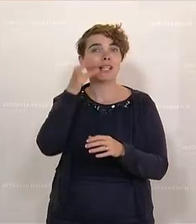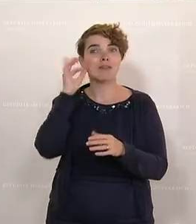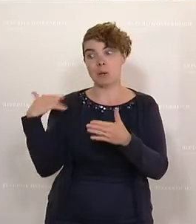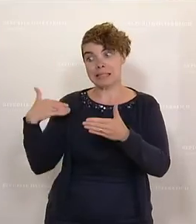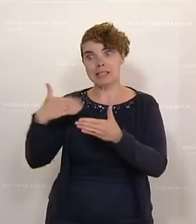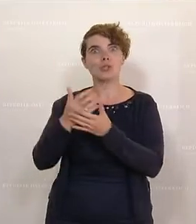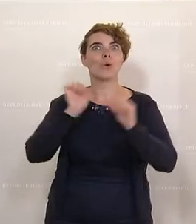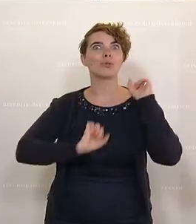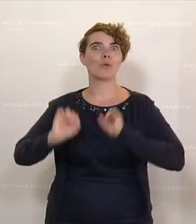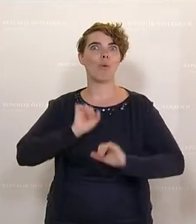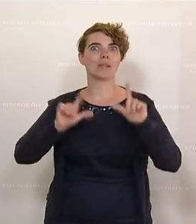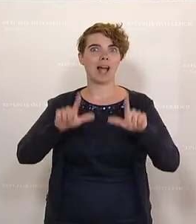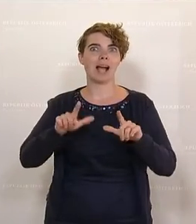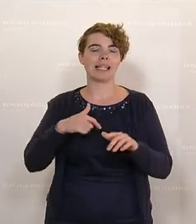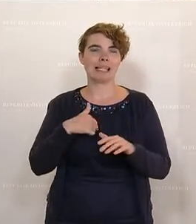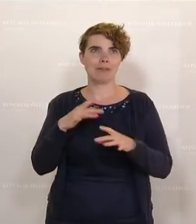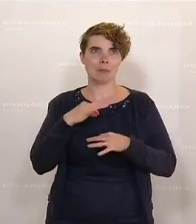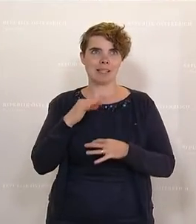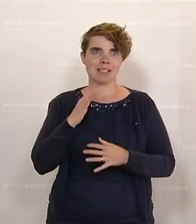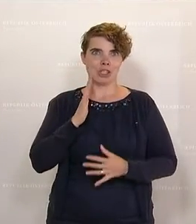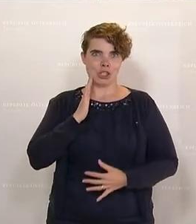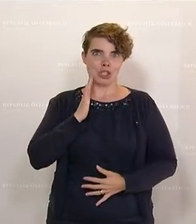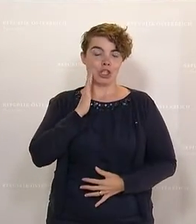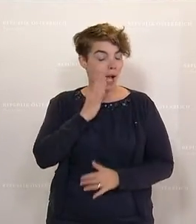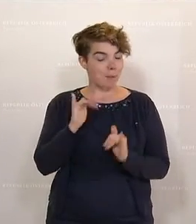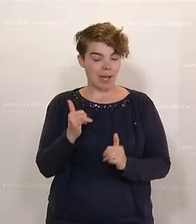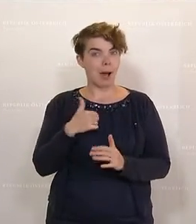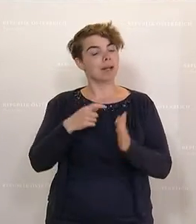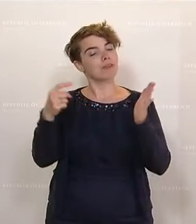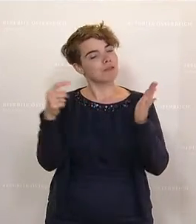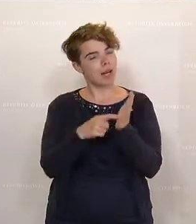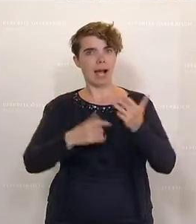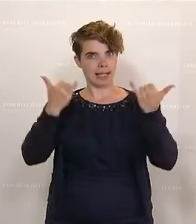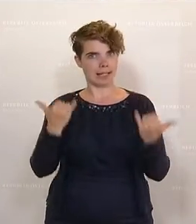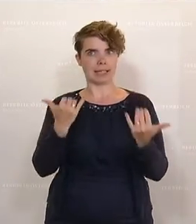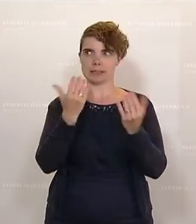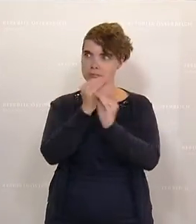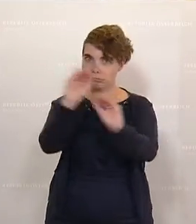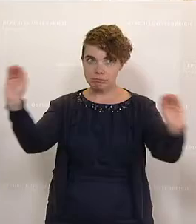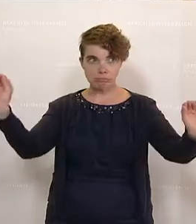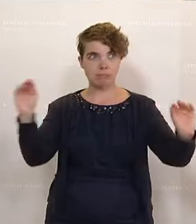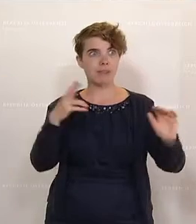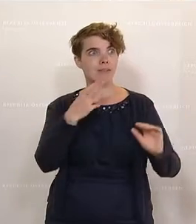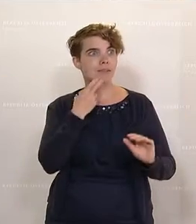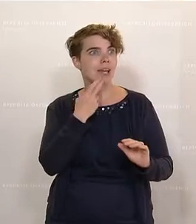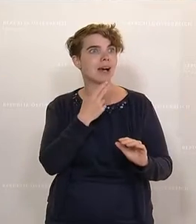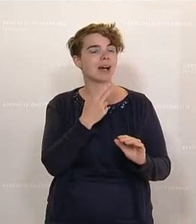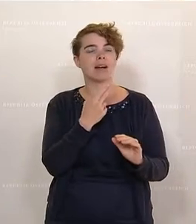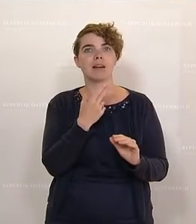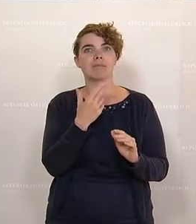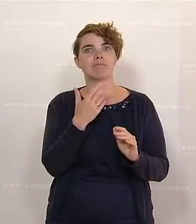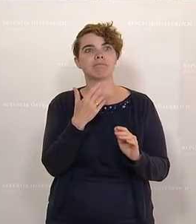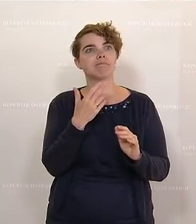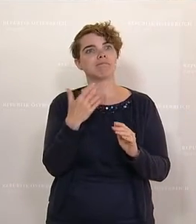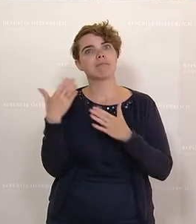beschämend, aber ich zwinge mich jetzt dazu, dass ich auffordere, auch die Kolleginnen und alle, die nicht treffsicher hier in den Genuss von